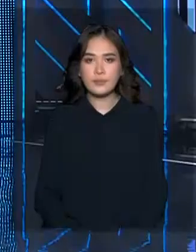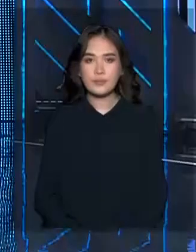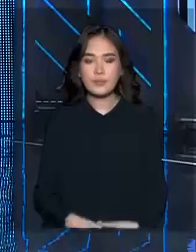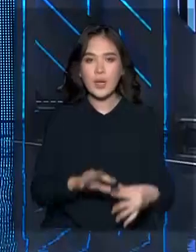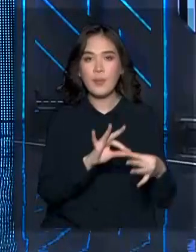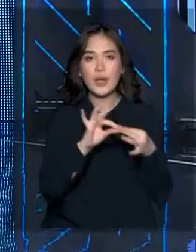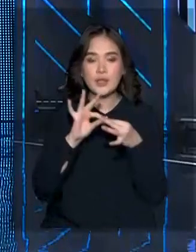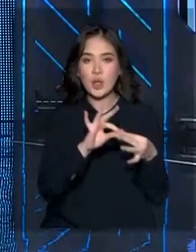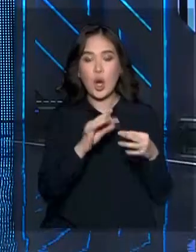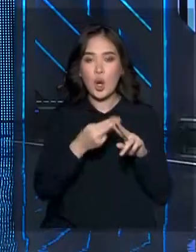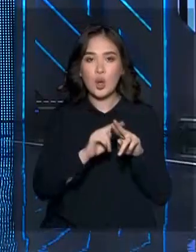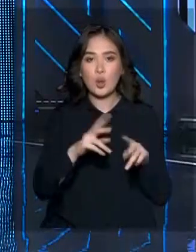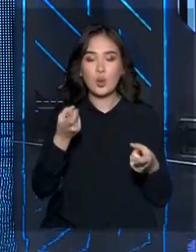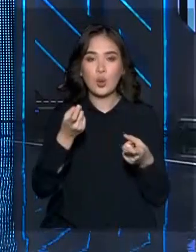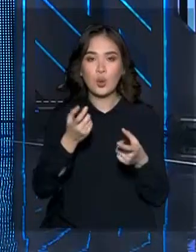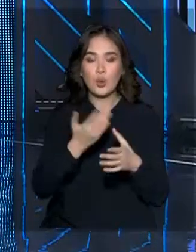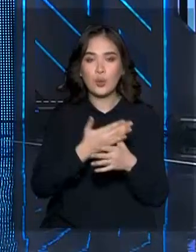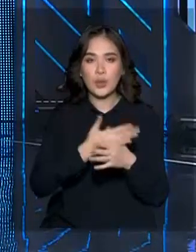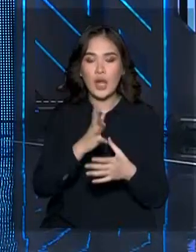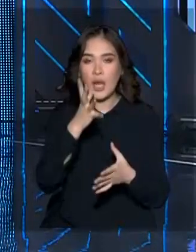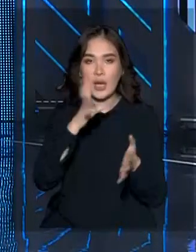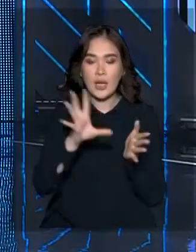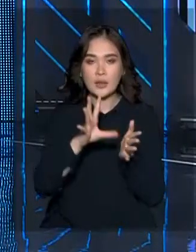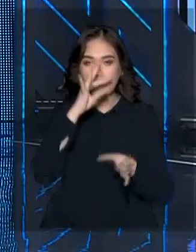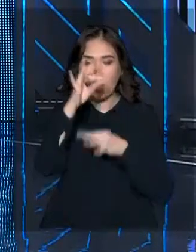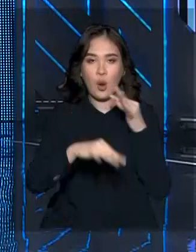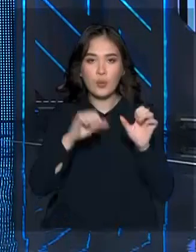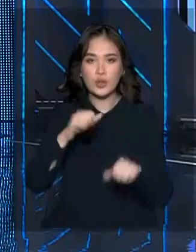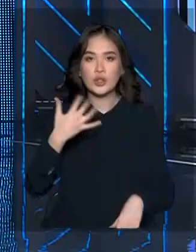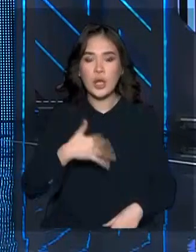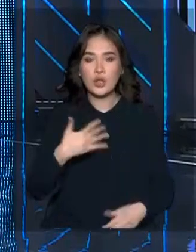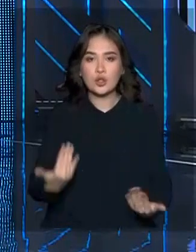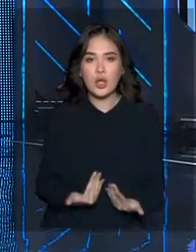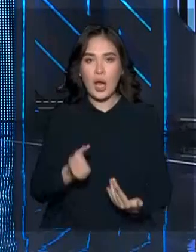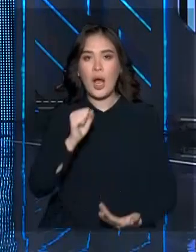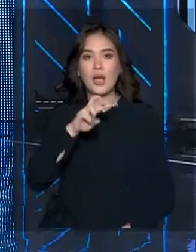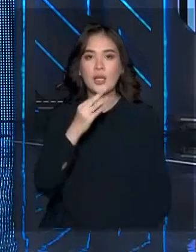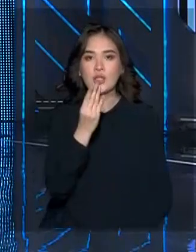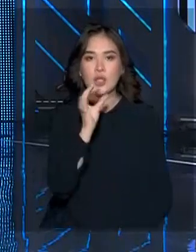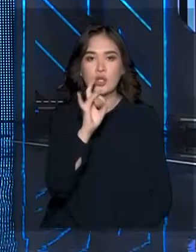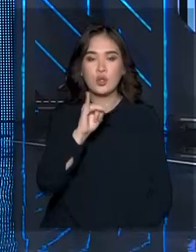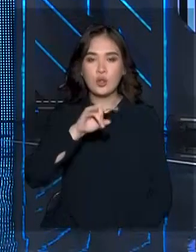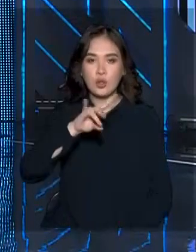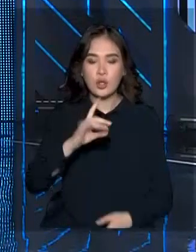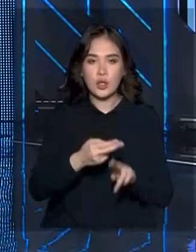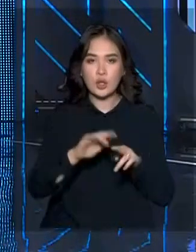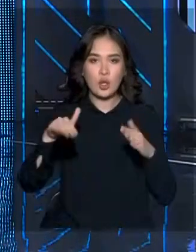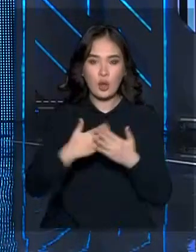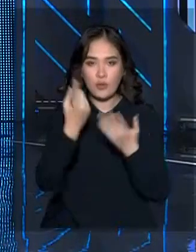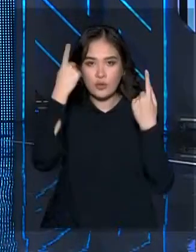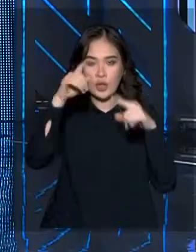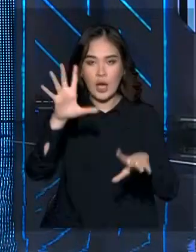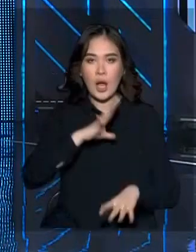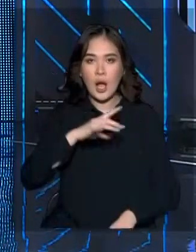Магниттің көмегімен тәуілік бойы электр қуатының өндірге болады. Тараз ғаласының тұрғыны Қуаншпек әлшерілі осындай қондырғы жасап шығарды.